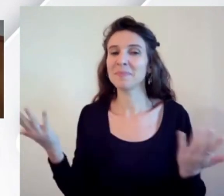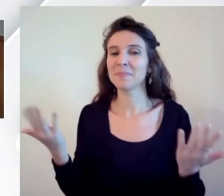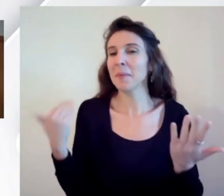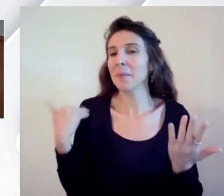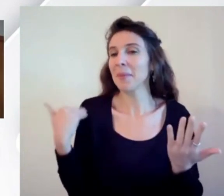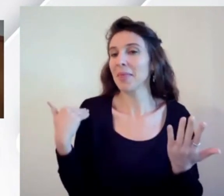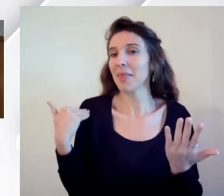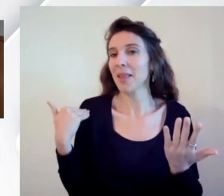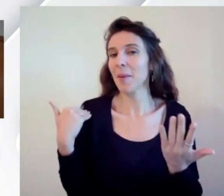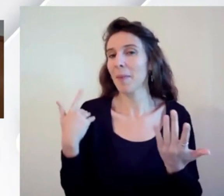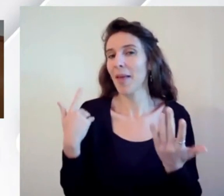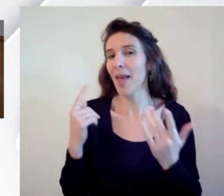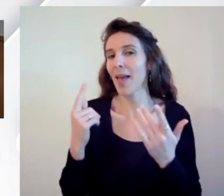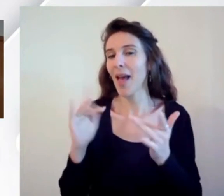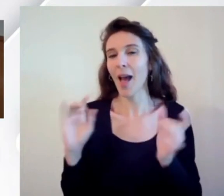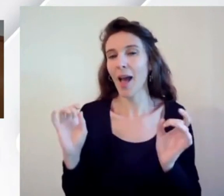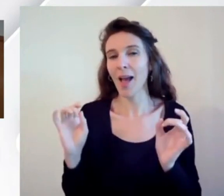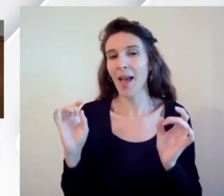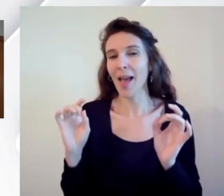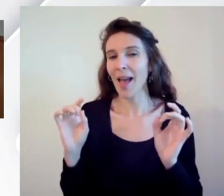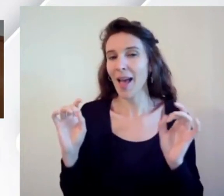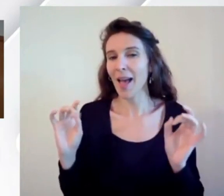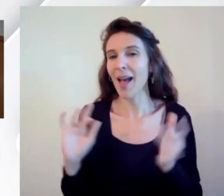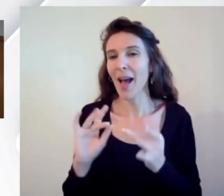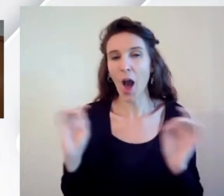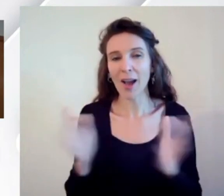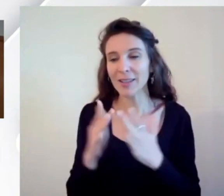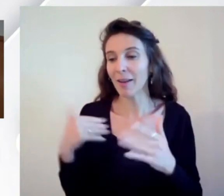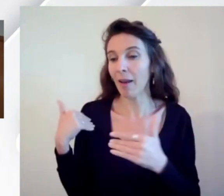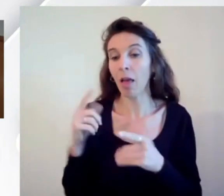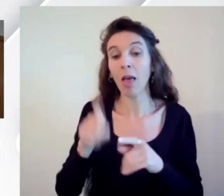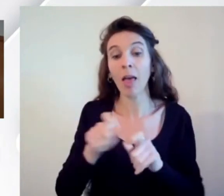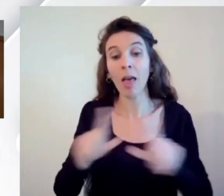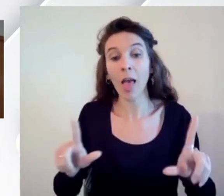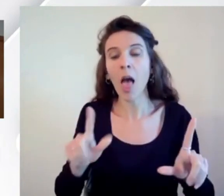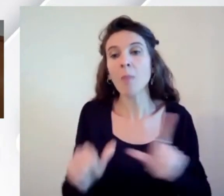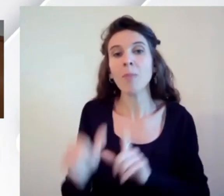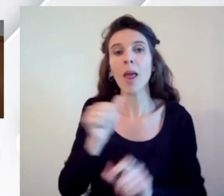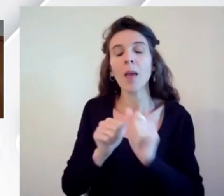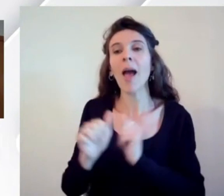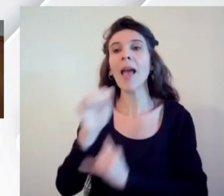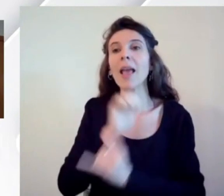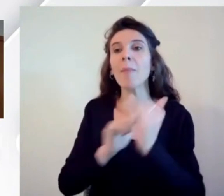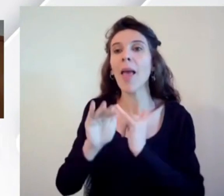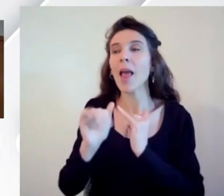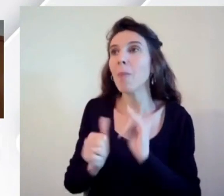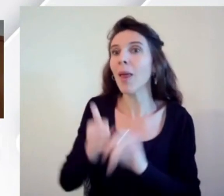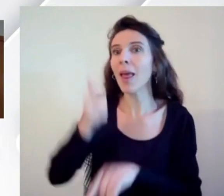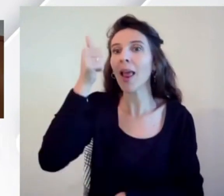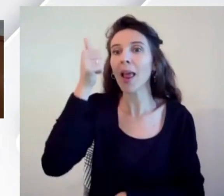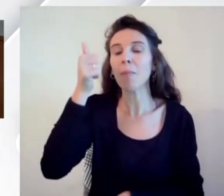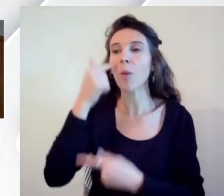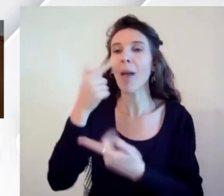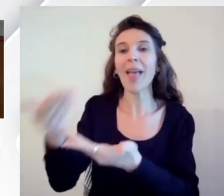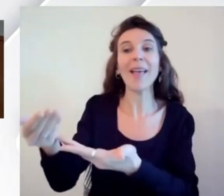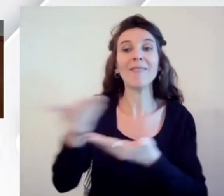collegarci sono andato a verificare quando è partita la mia prima email per invitare il primo grande player ai